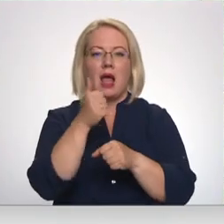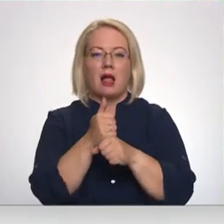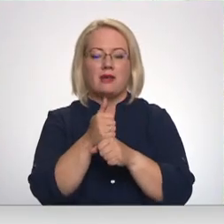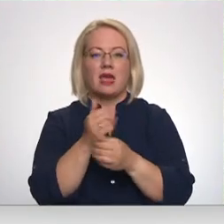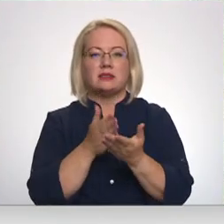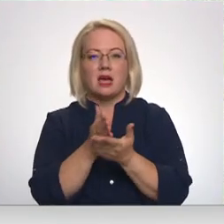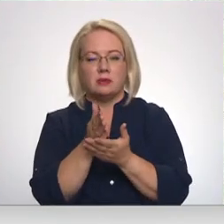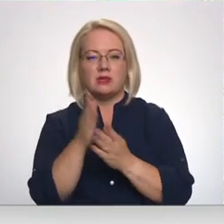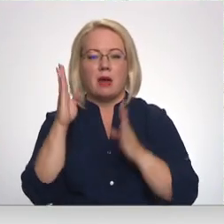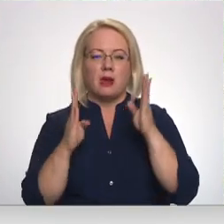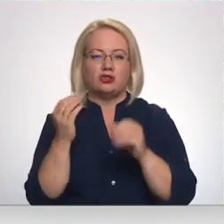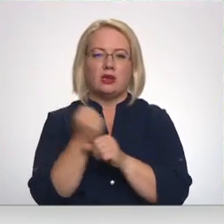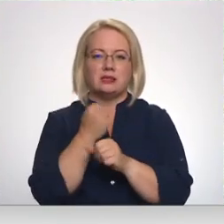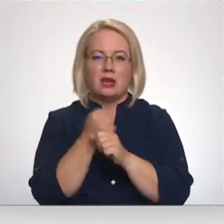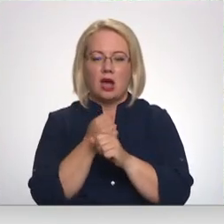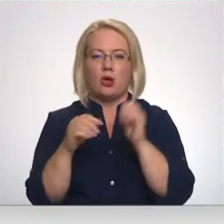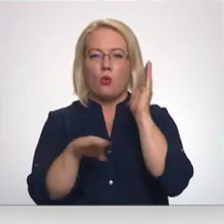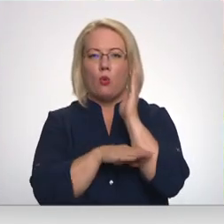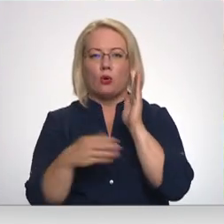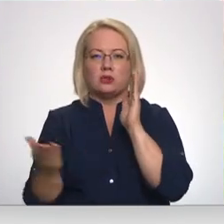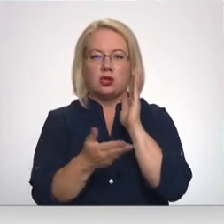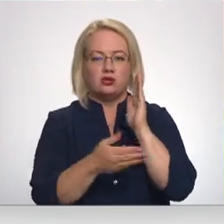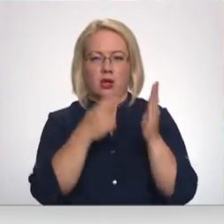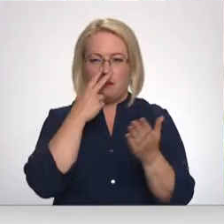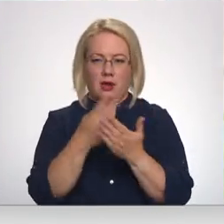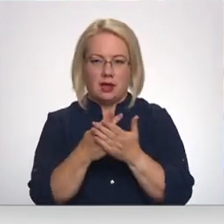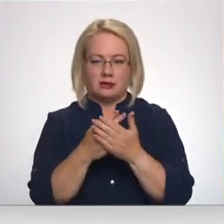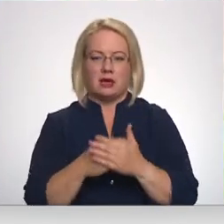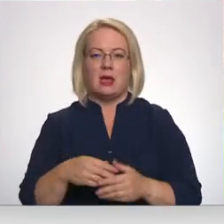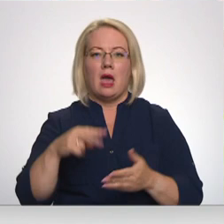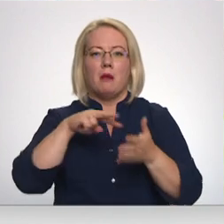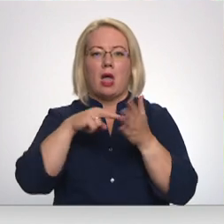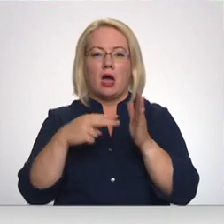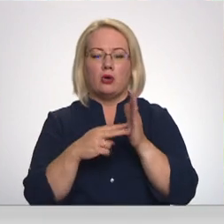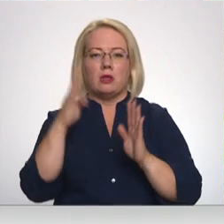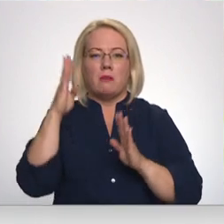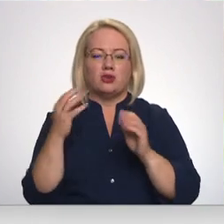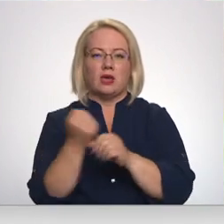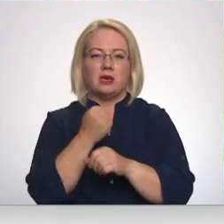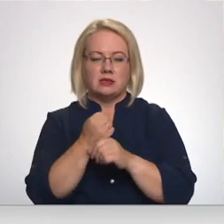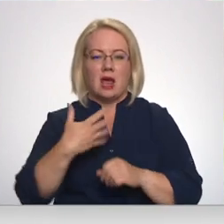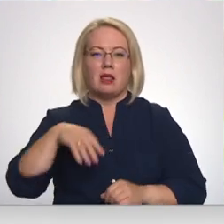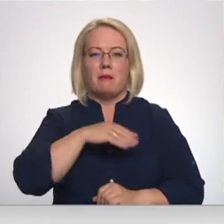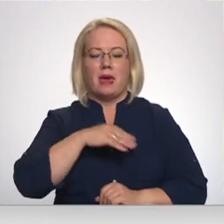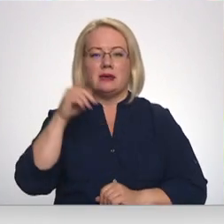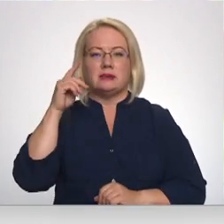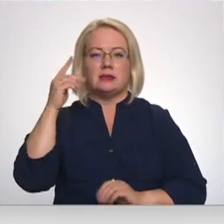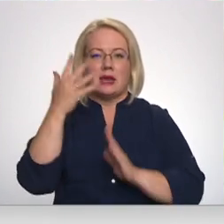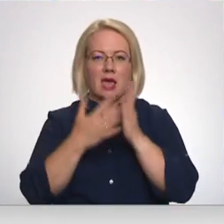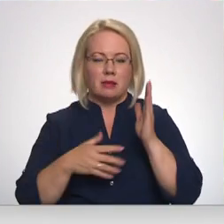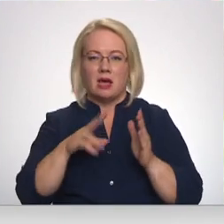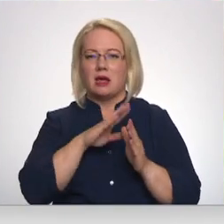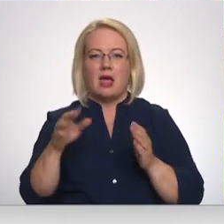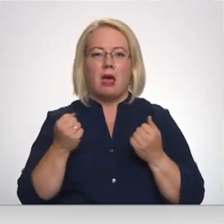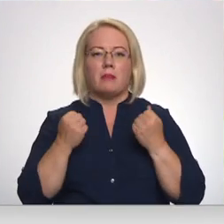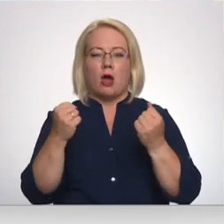ka meža izstrādību koku ciršana tajā ir paredzēta. Plānojot meža izstrādi, protams, mēs rēķināmies ar to, ka mēs nebraucam pa takām, vai